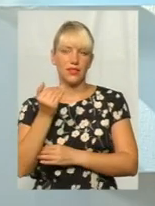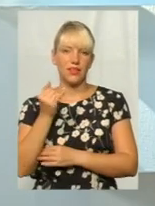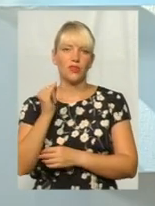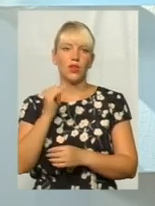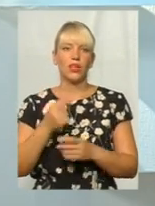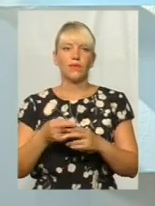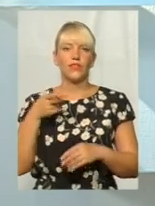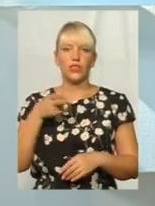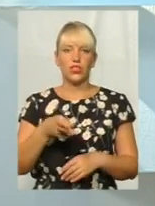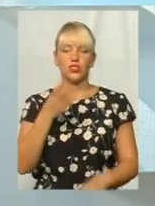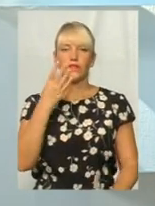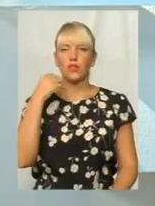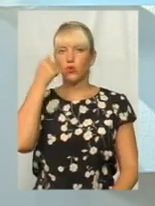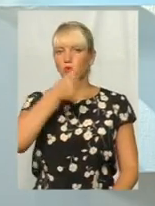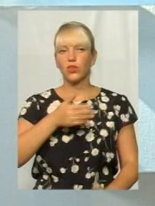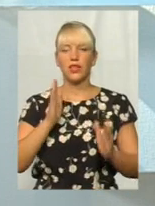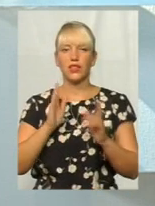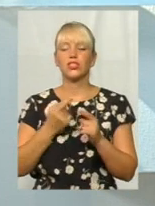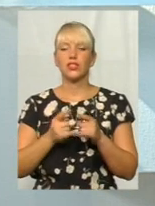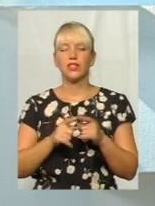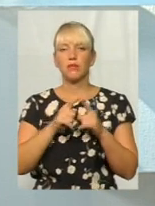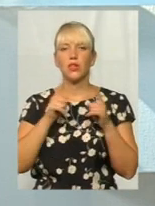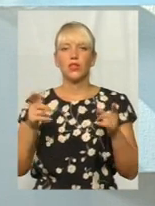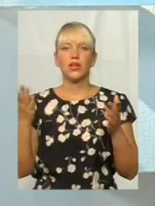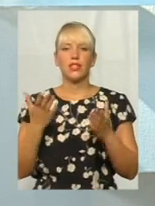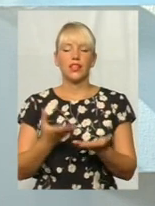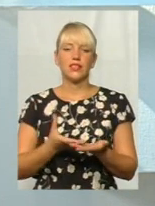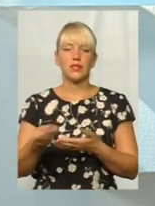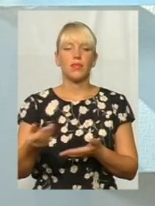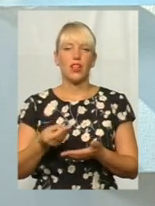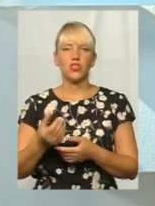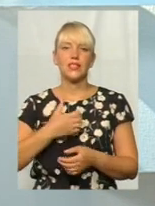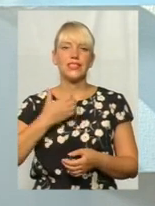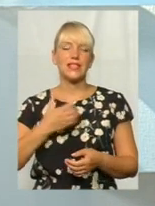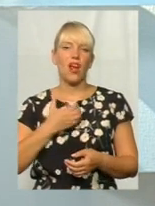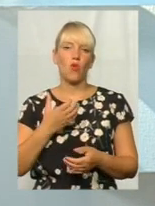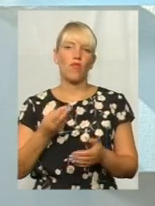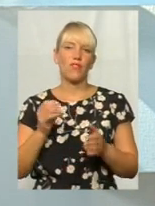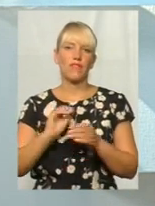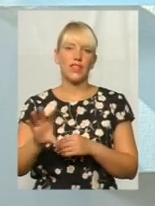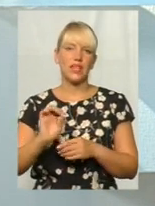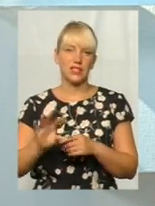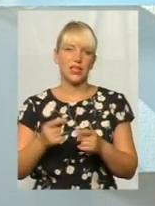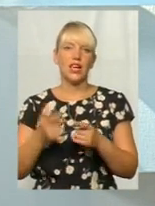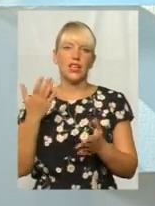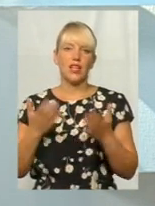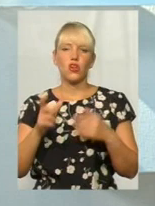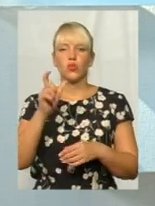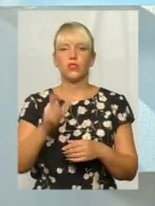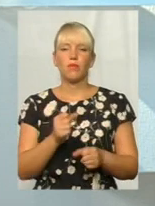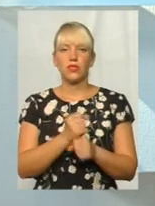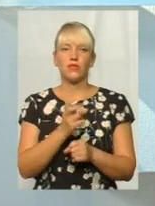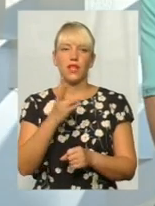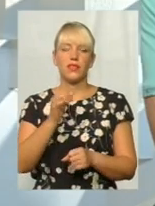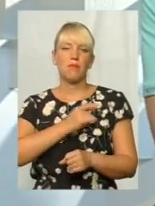А з 2004 року лише ті періоди, за які сплачено страхові внески. Тобто якщо особа працювала на якоїсь там